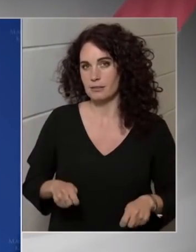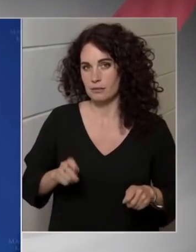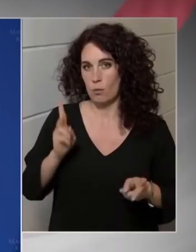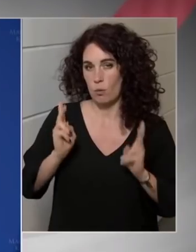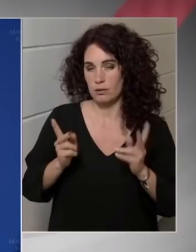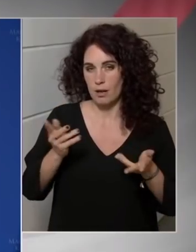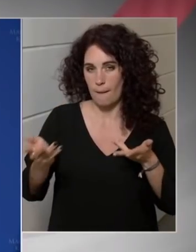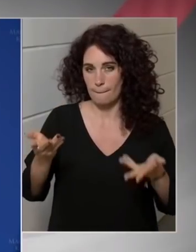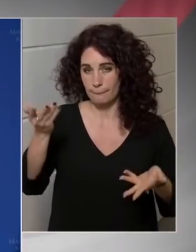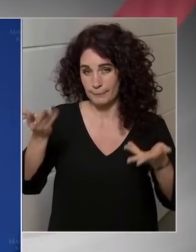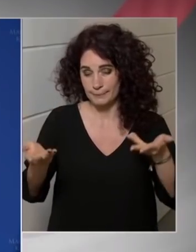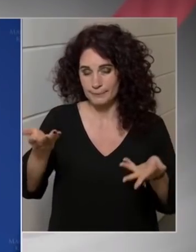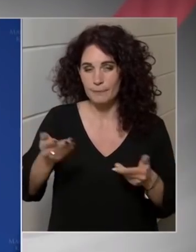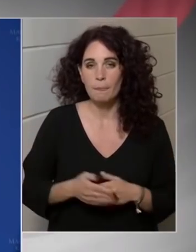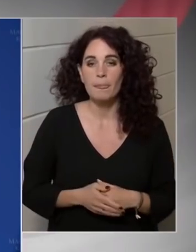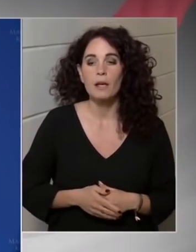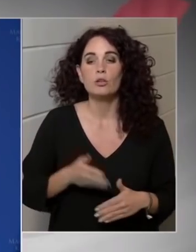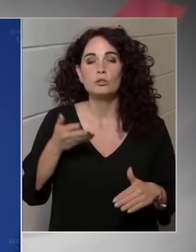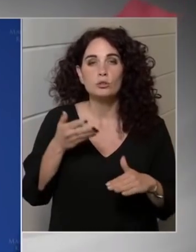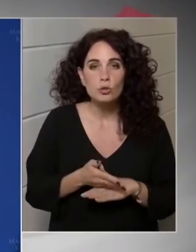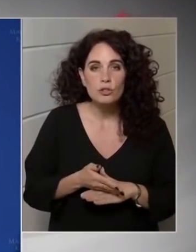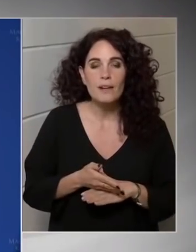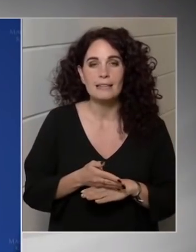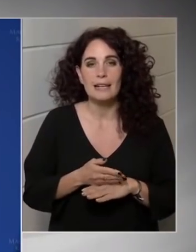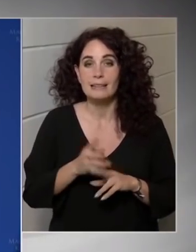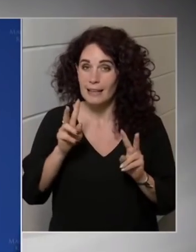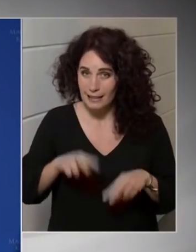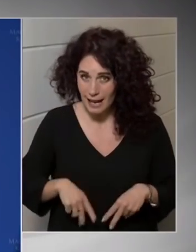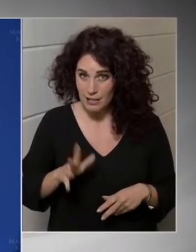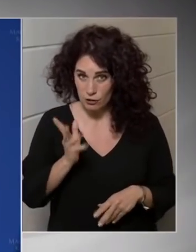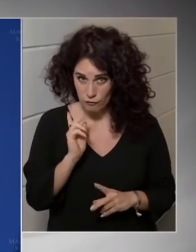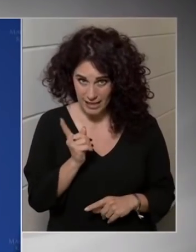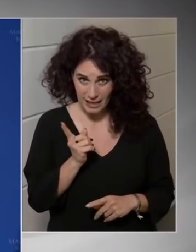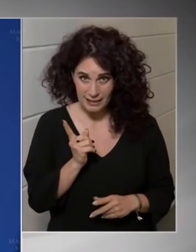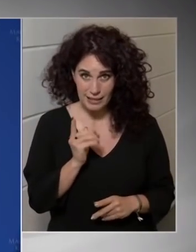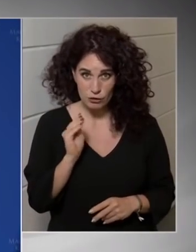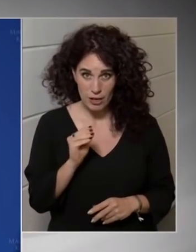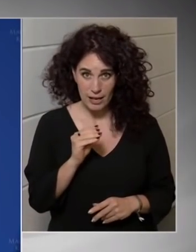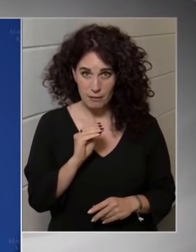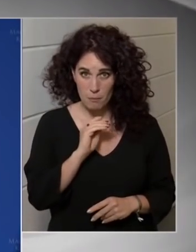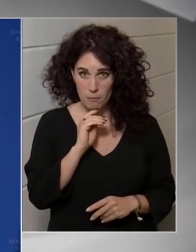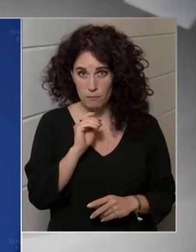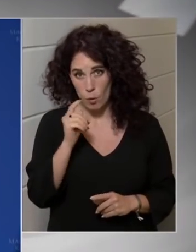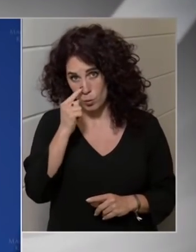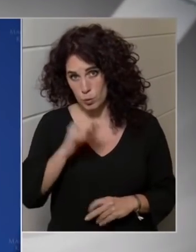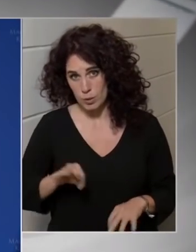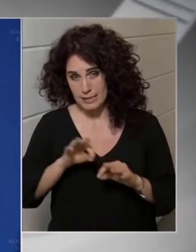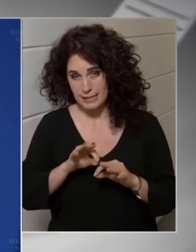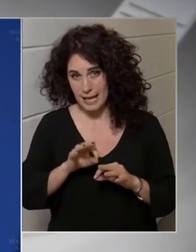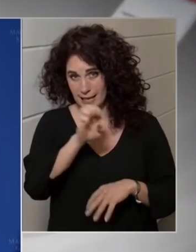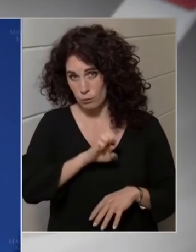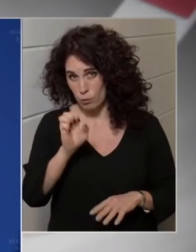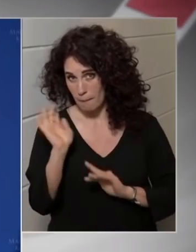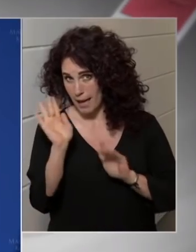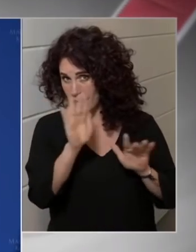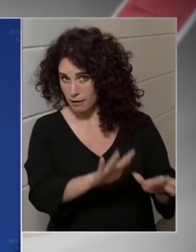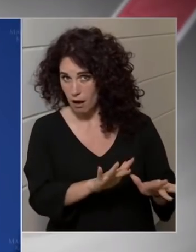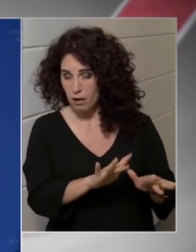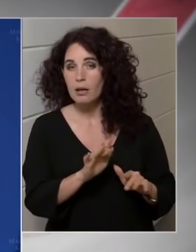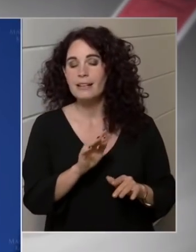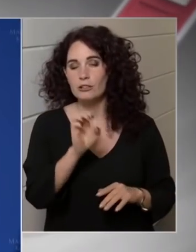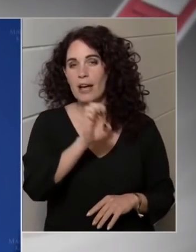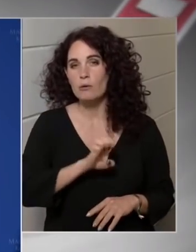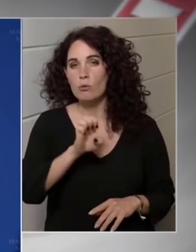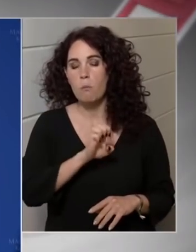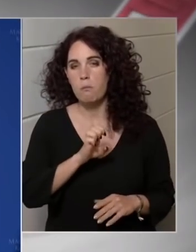hogy közvetlen és reális fenyegetést jelente Oroszország Európára. Az Európa alatt most itt a